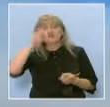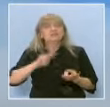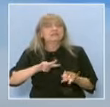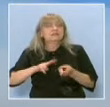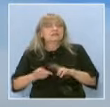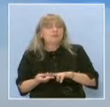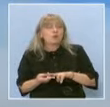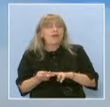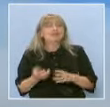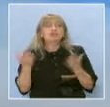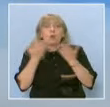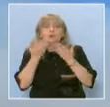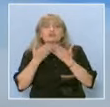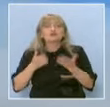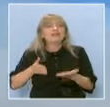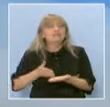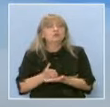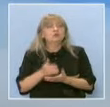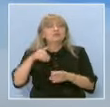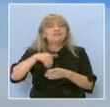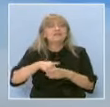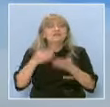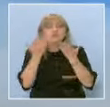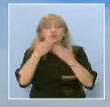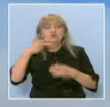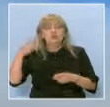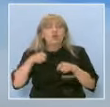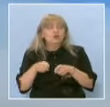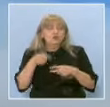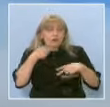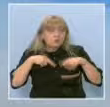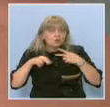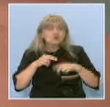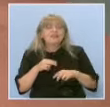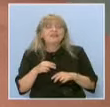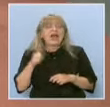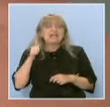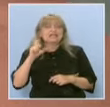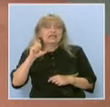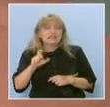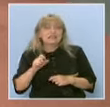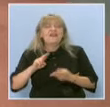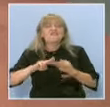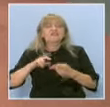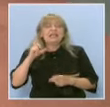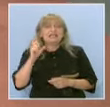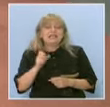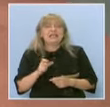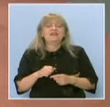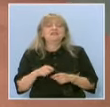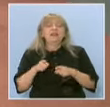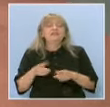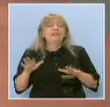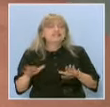образователния процес в него? Това проучват Александър Спасов и Василен Станев. Те започнаха изследването си още